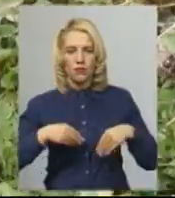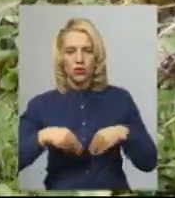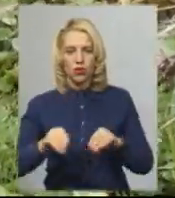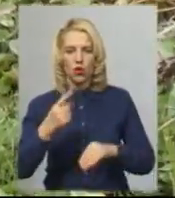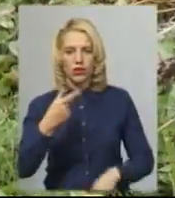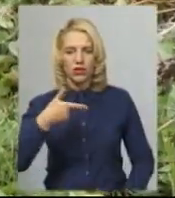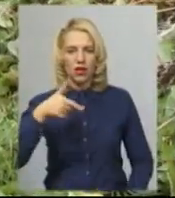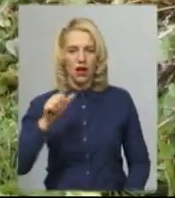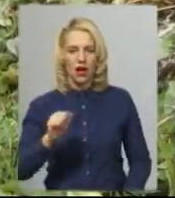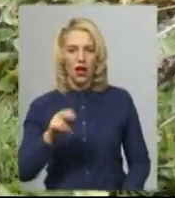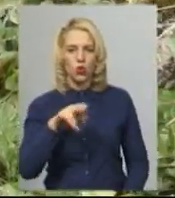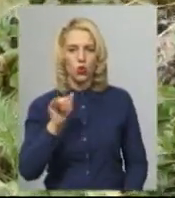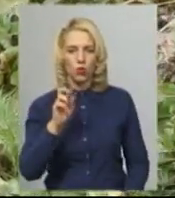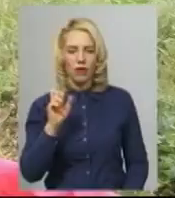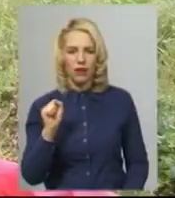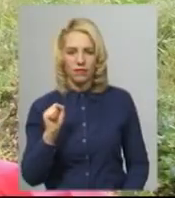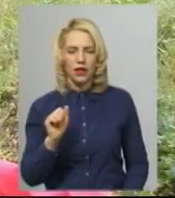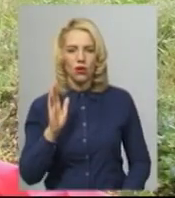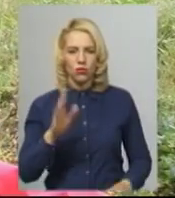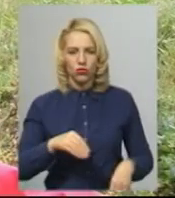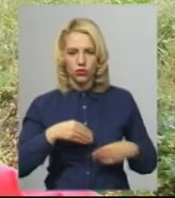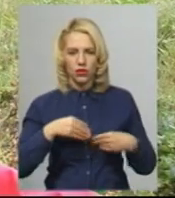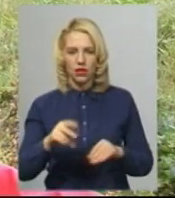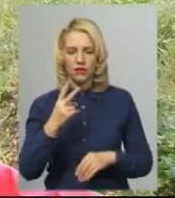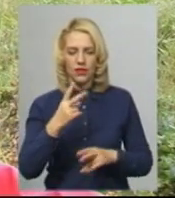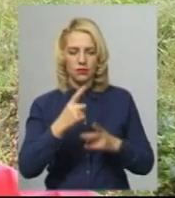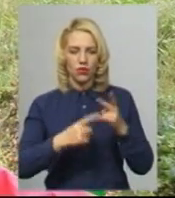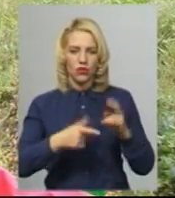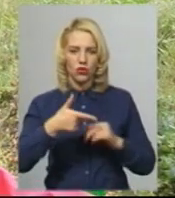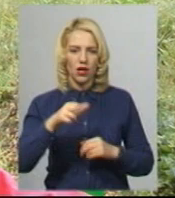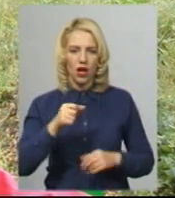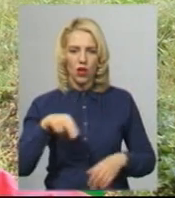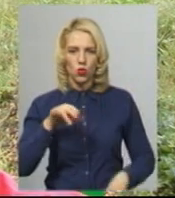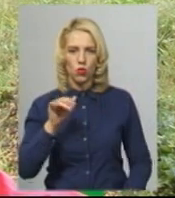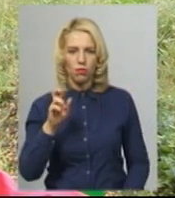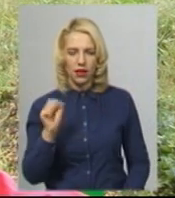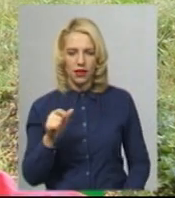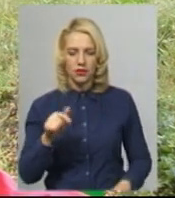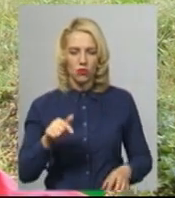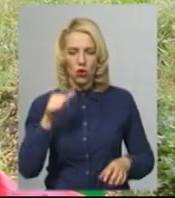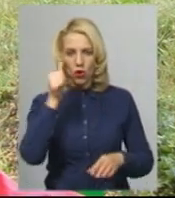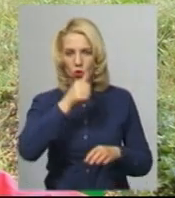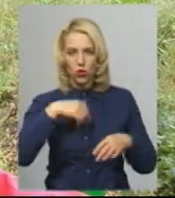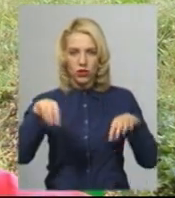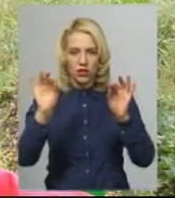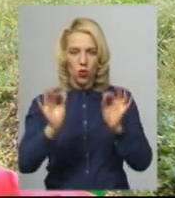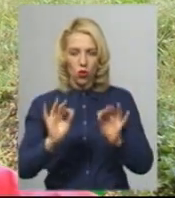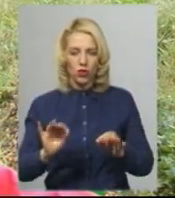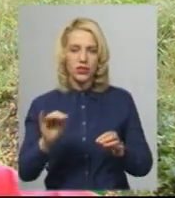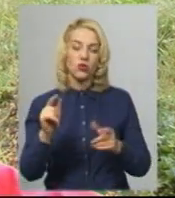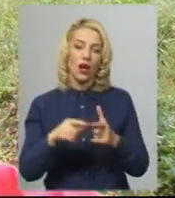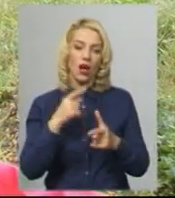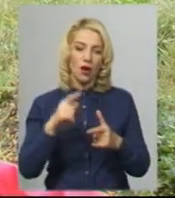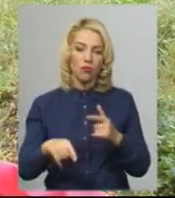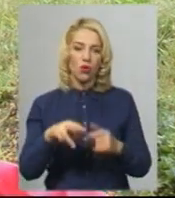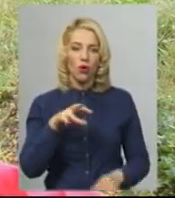дуба, буду садити ще 2,5 гектара дуба цьому році осінню, або